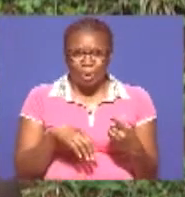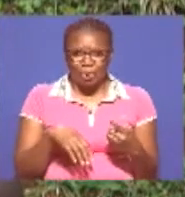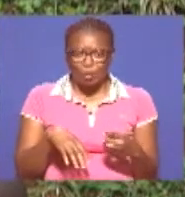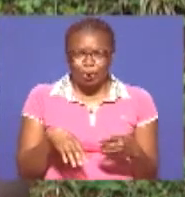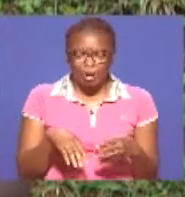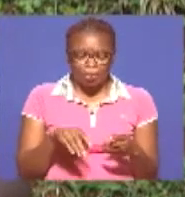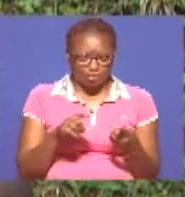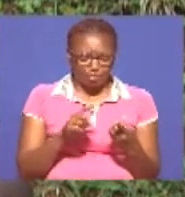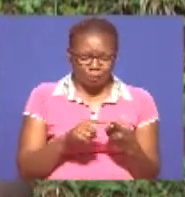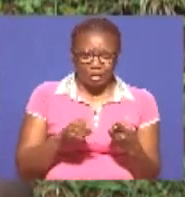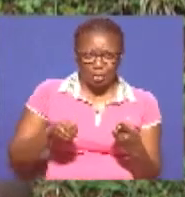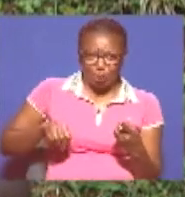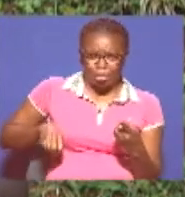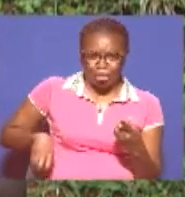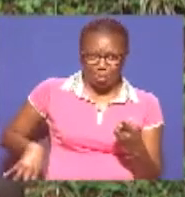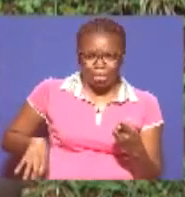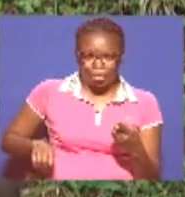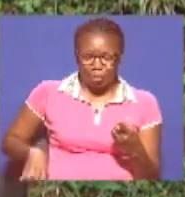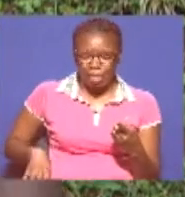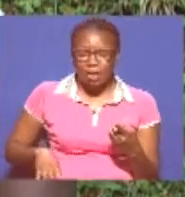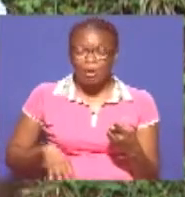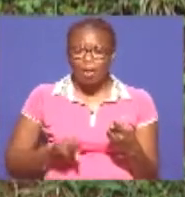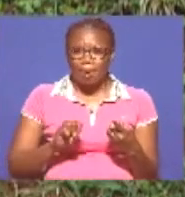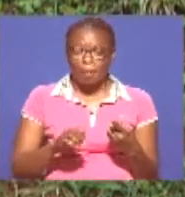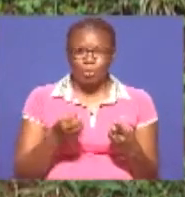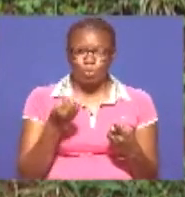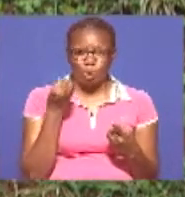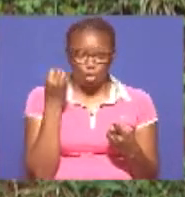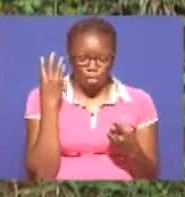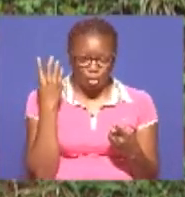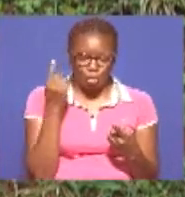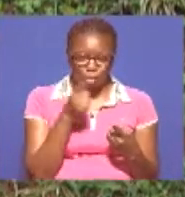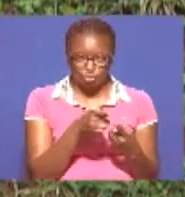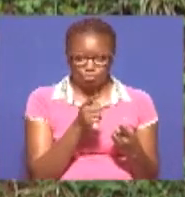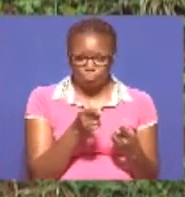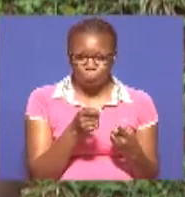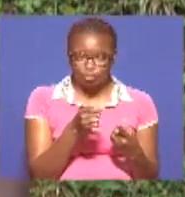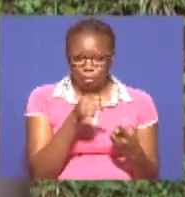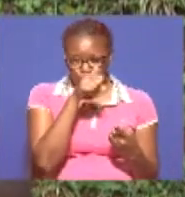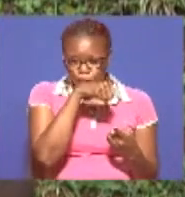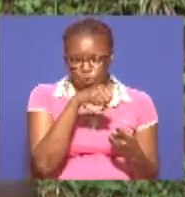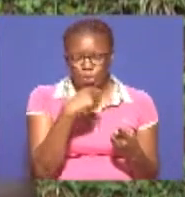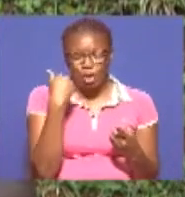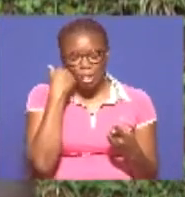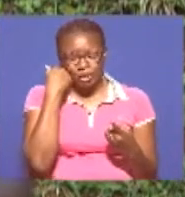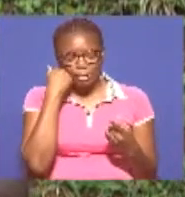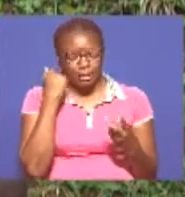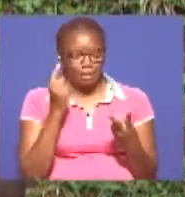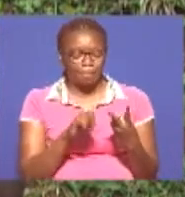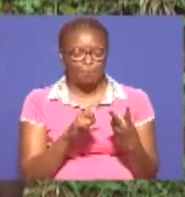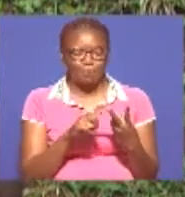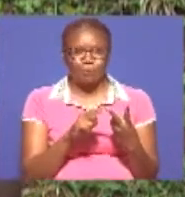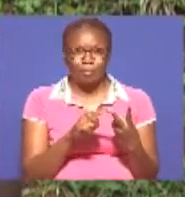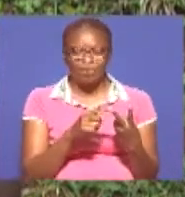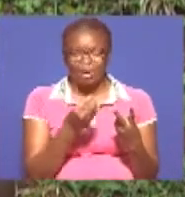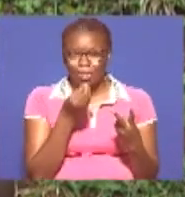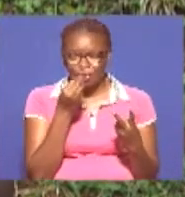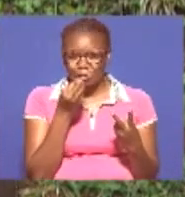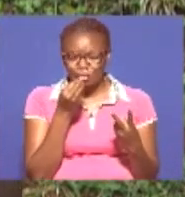jia moja ama kitu moja ineza kufanya ujue ngurue ni mgojwa Kitu ingine ngurue kutokula chakula